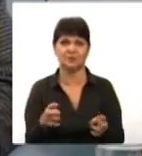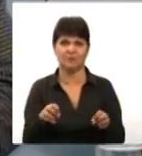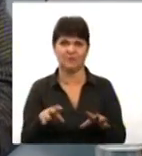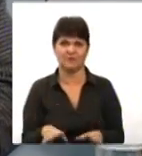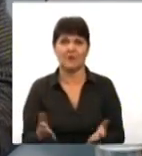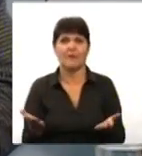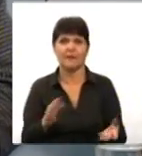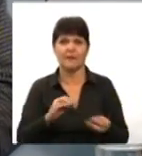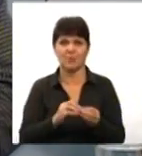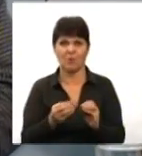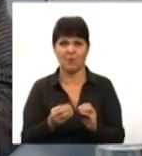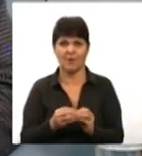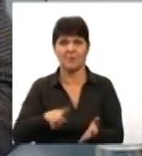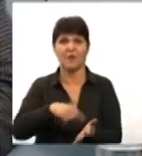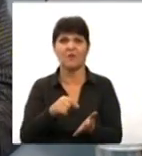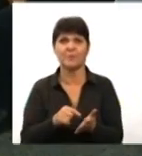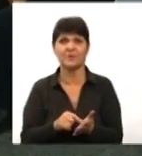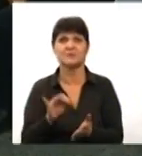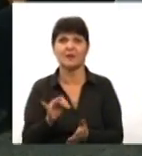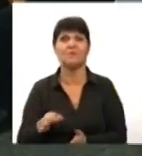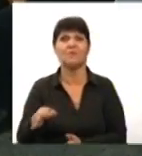проблеми в місті і в області.